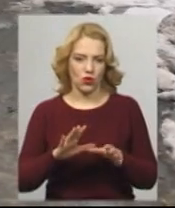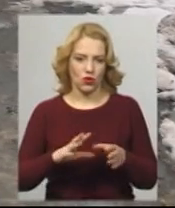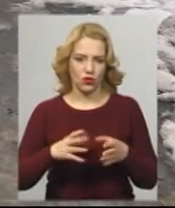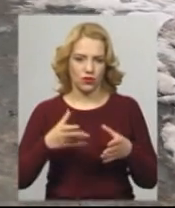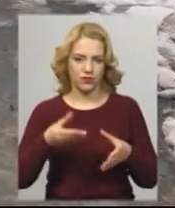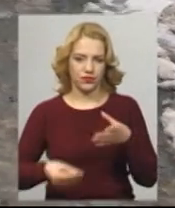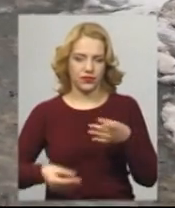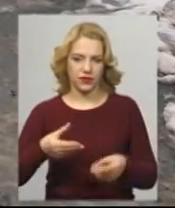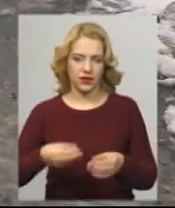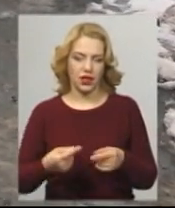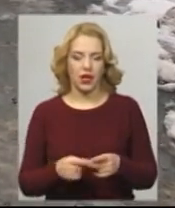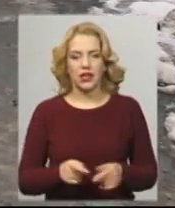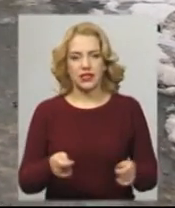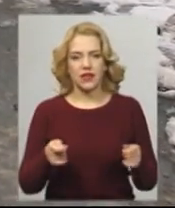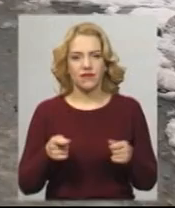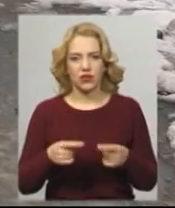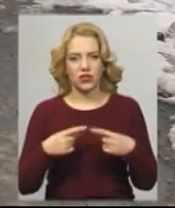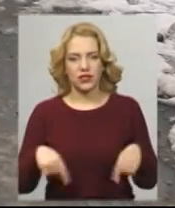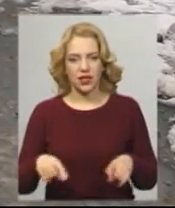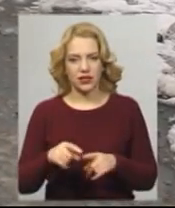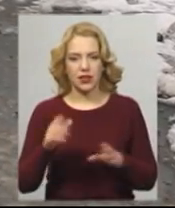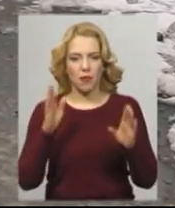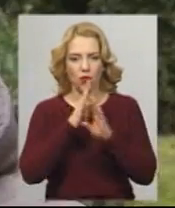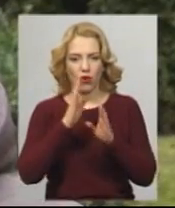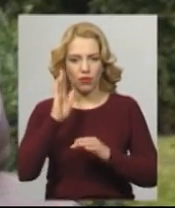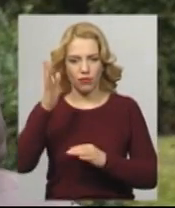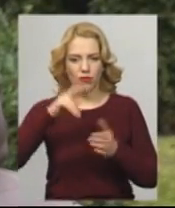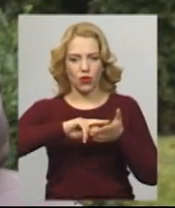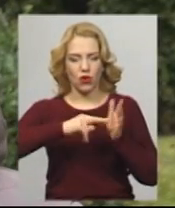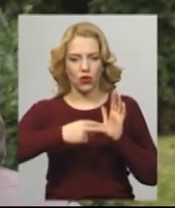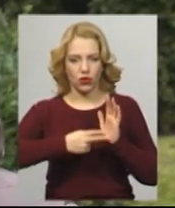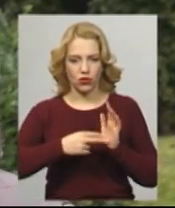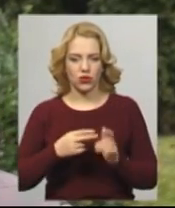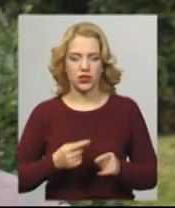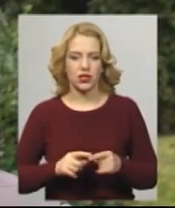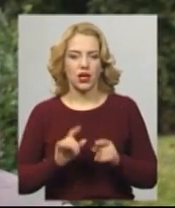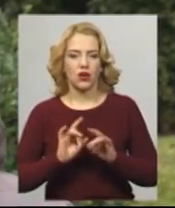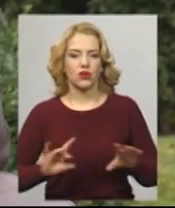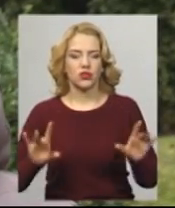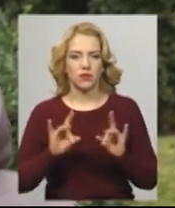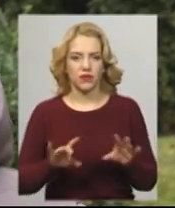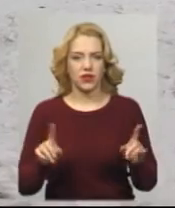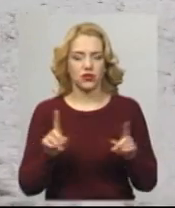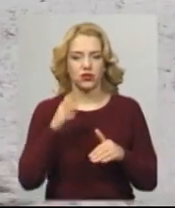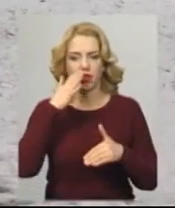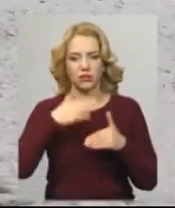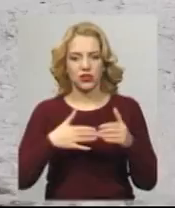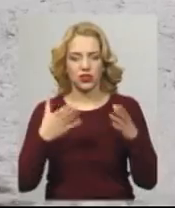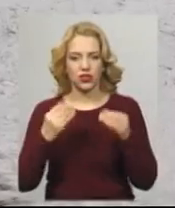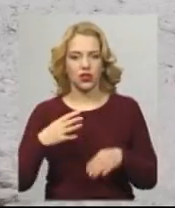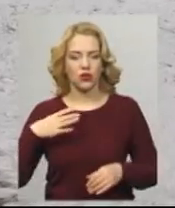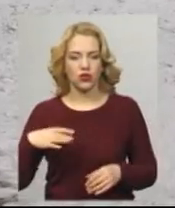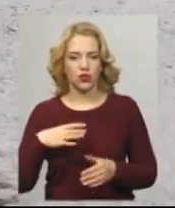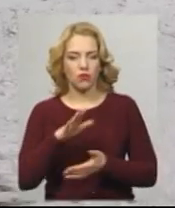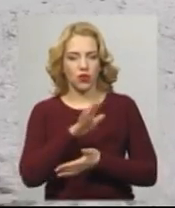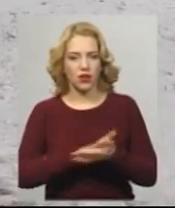Завідувачка сектору метеопрогнозів Хмельницького обласного центру з гідрометеорології Люся Ковилишина розповіла, найближчі дні очікується